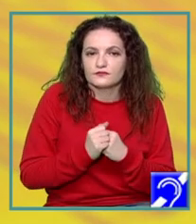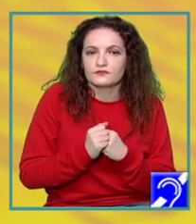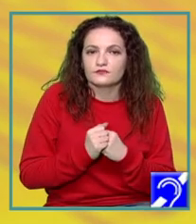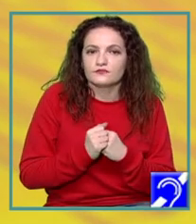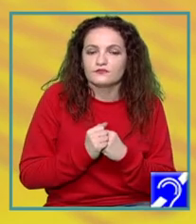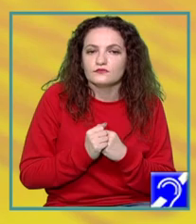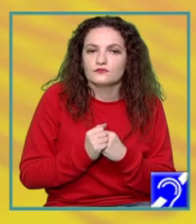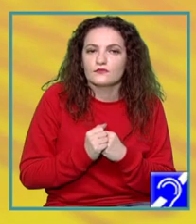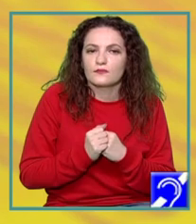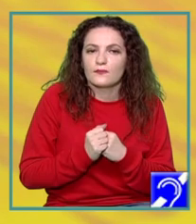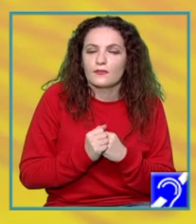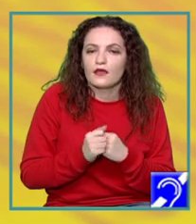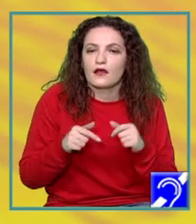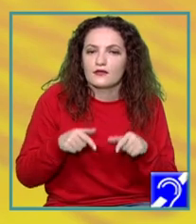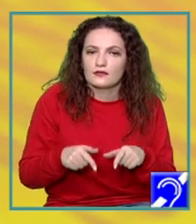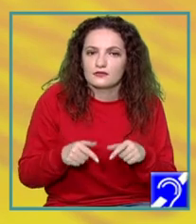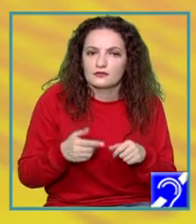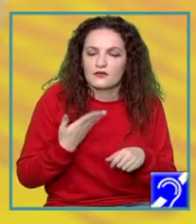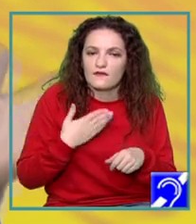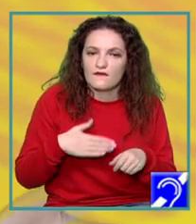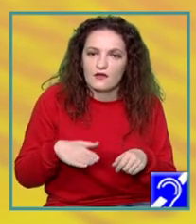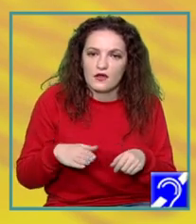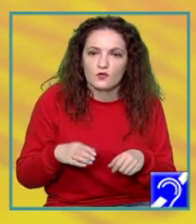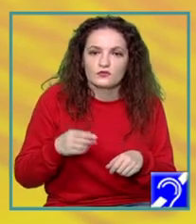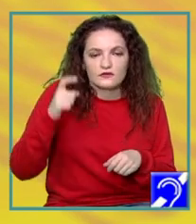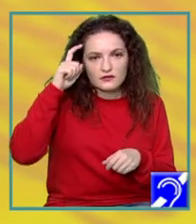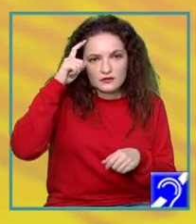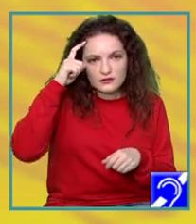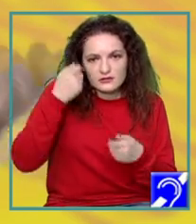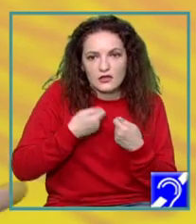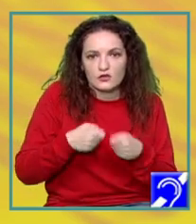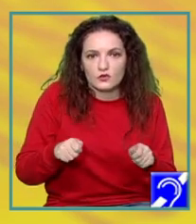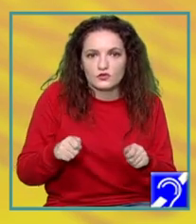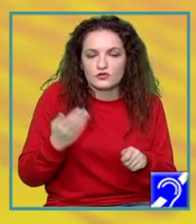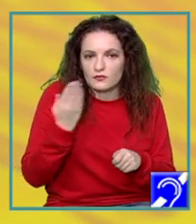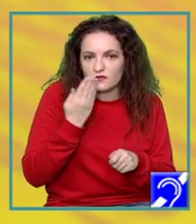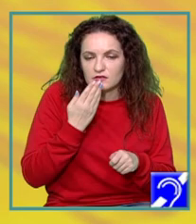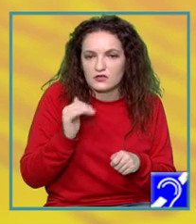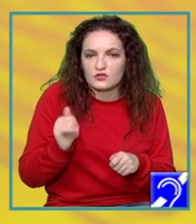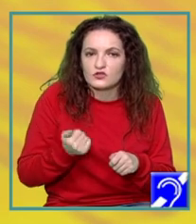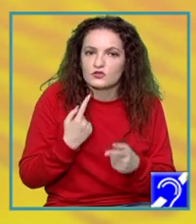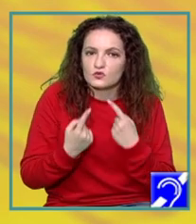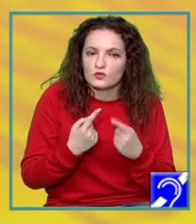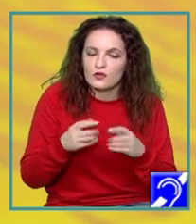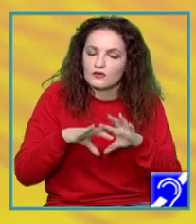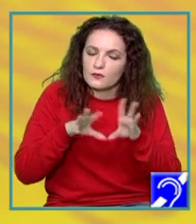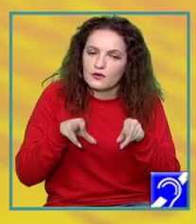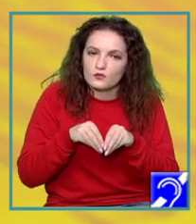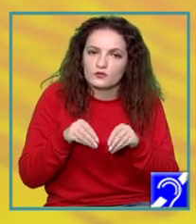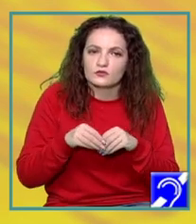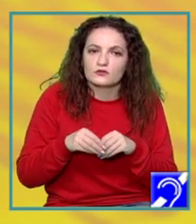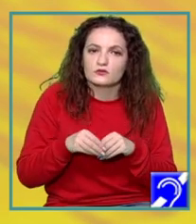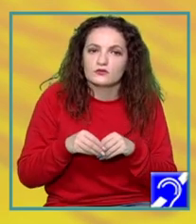Exercițiul de autoevaluare de astăzi vă propune să vă gândiți la tot ce am învățat și tot ce am discutat împreună și să